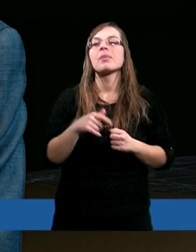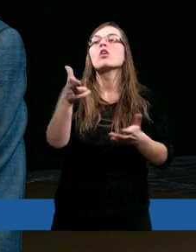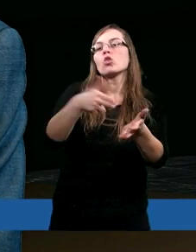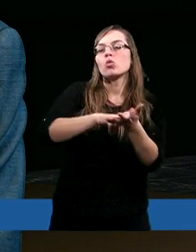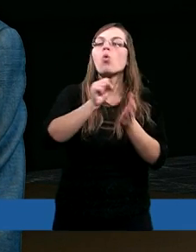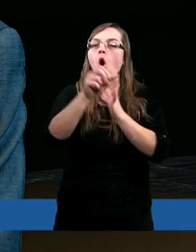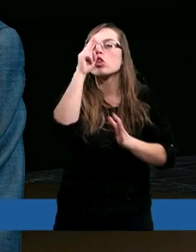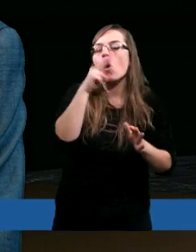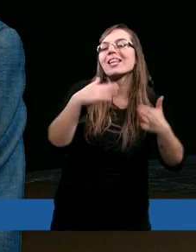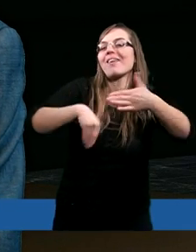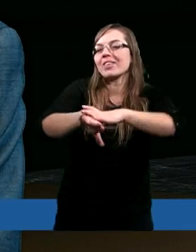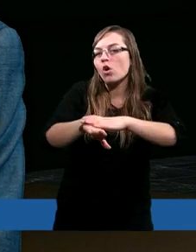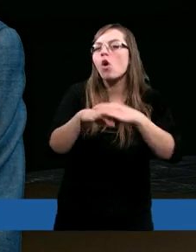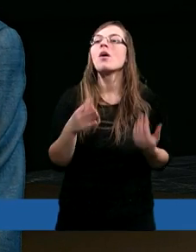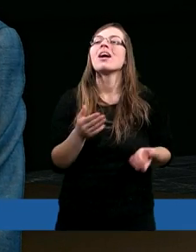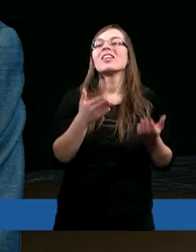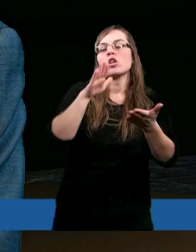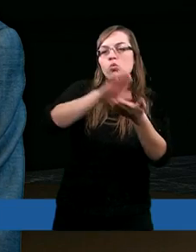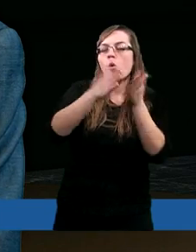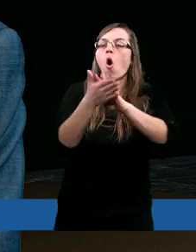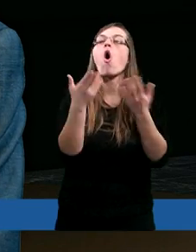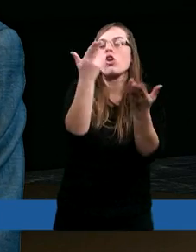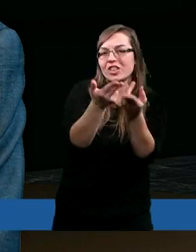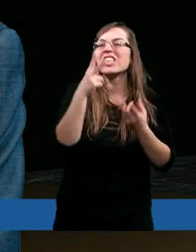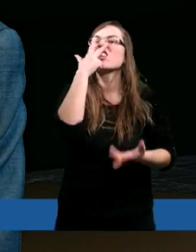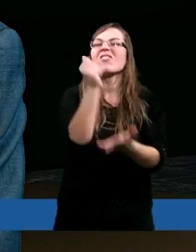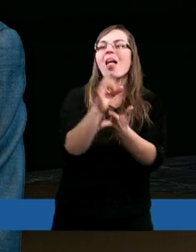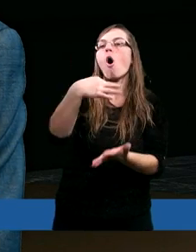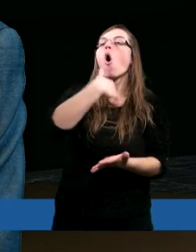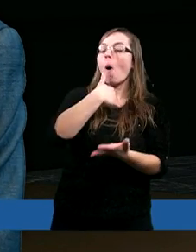który od Ojca wychodzi, złoży świadectwo o mnie.